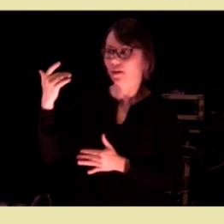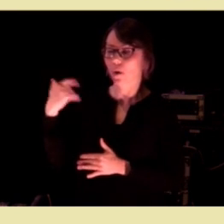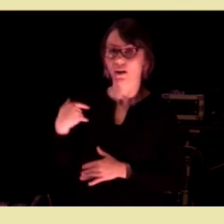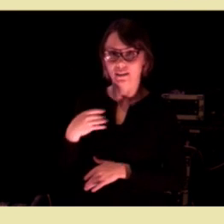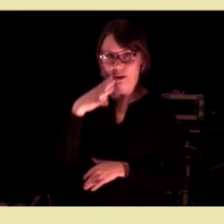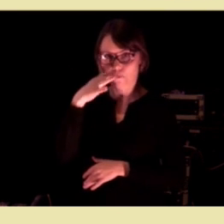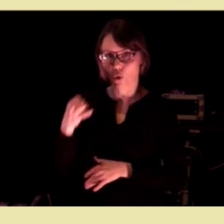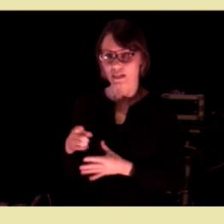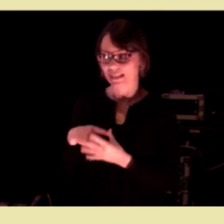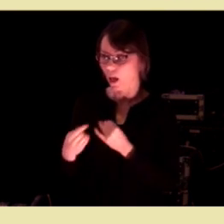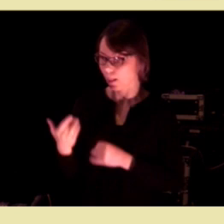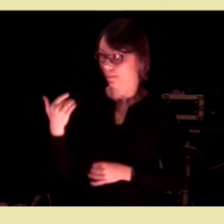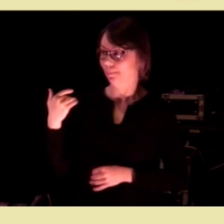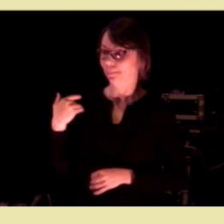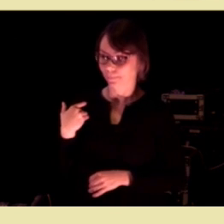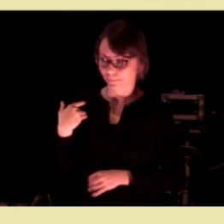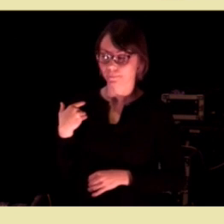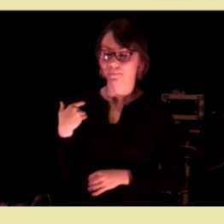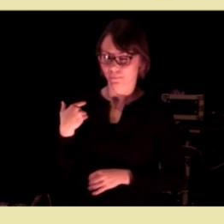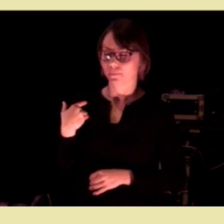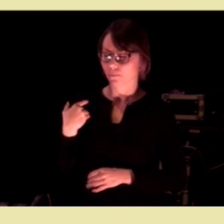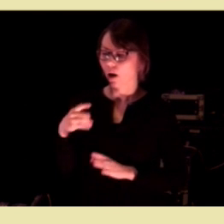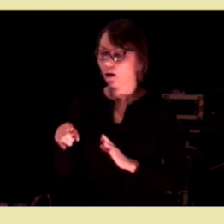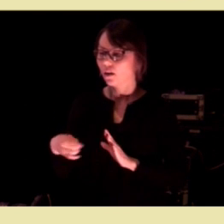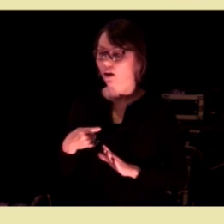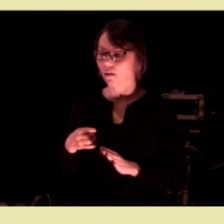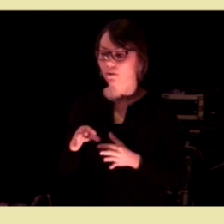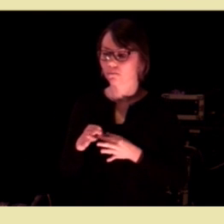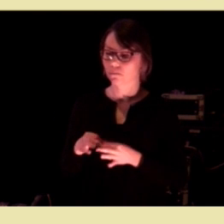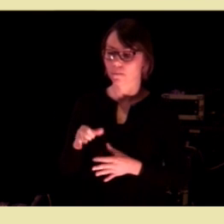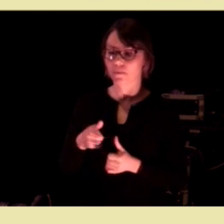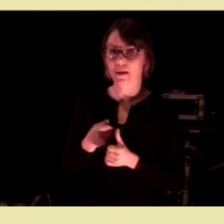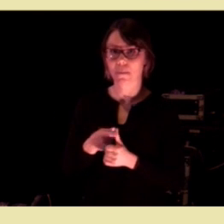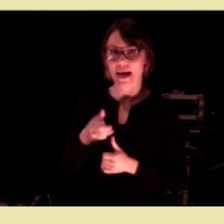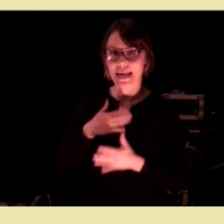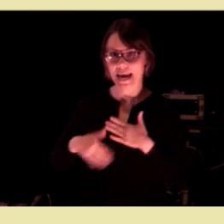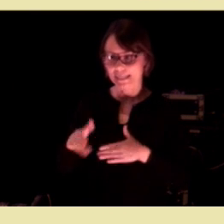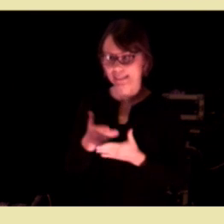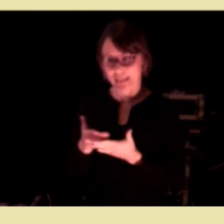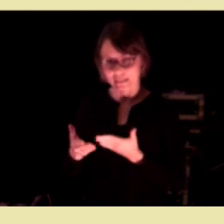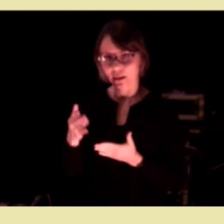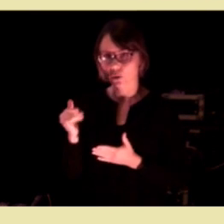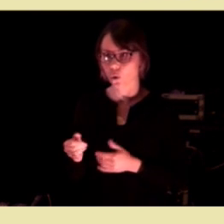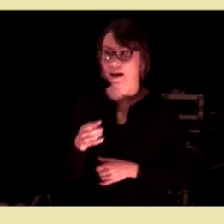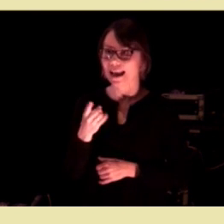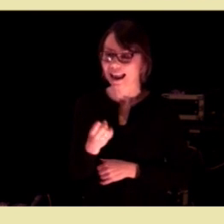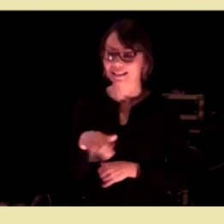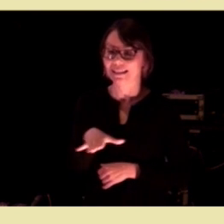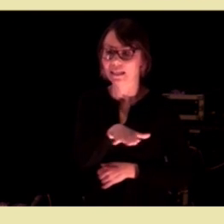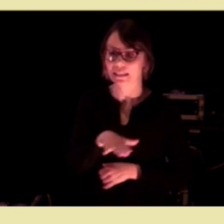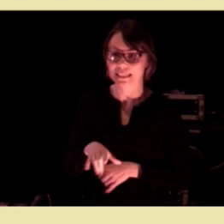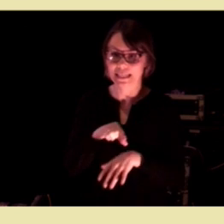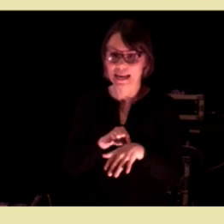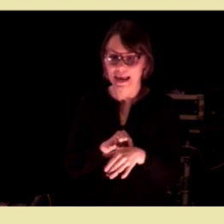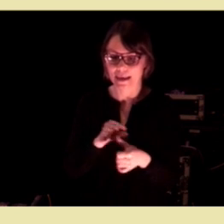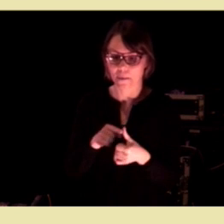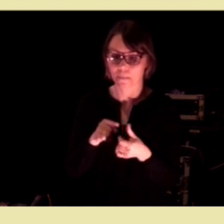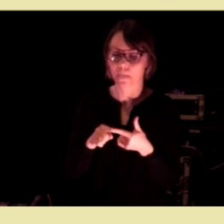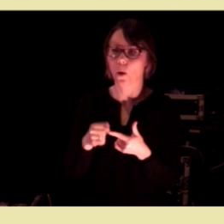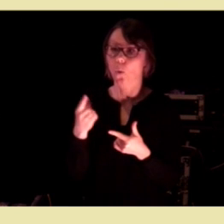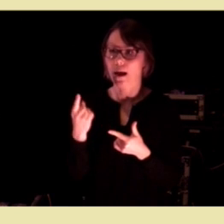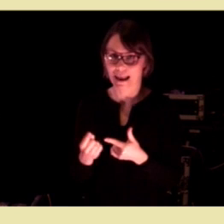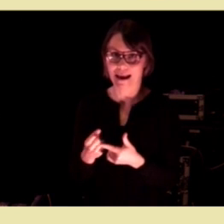helt tilbake til 40-tallet, så var kravet i primærhelsetjenesten at det skulle være én distriktslege og